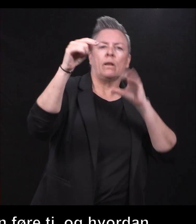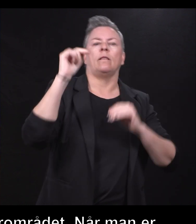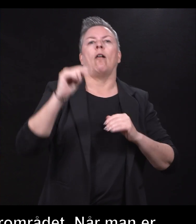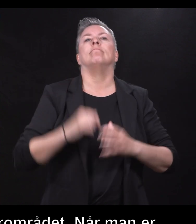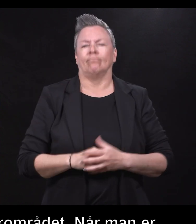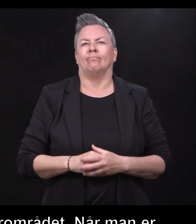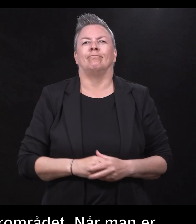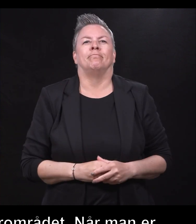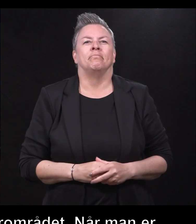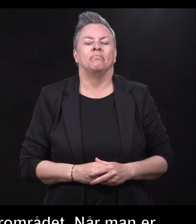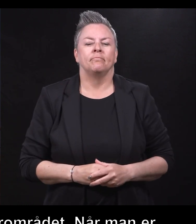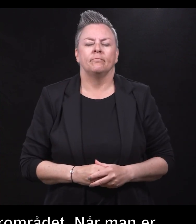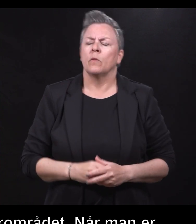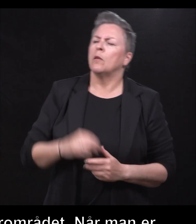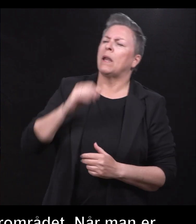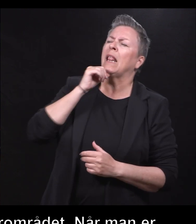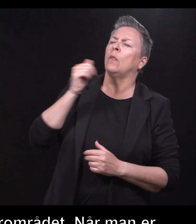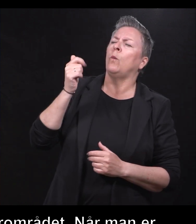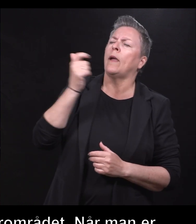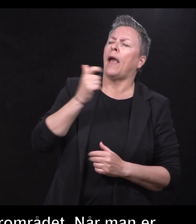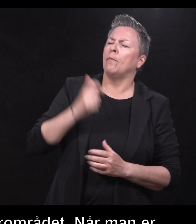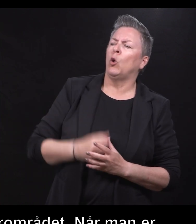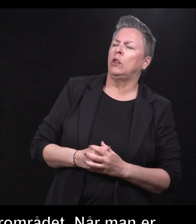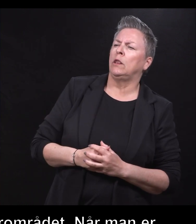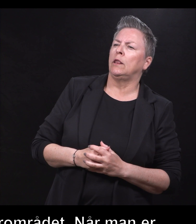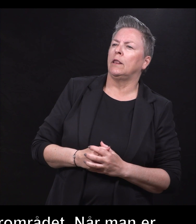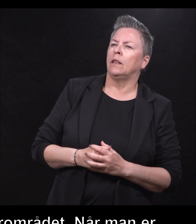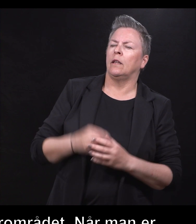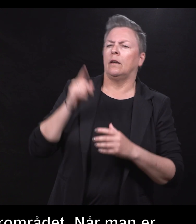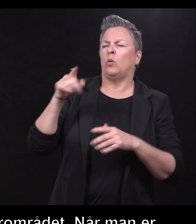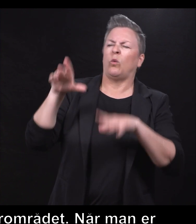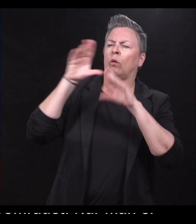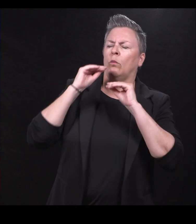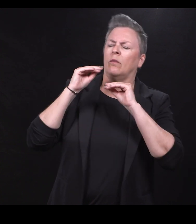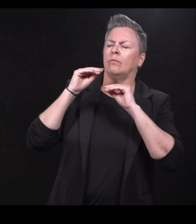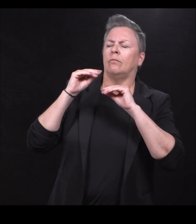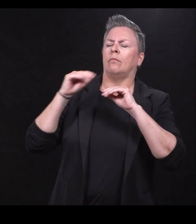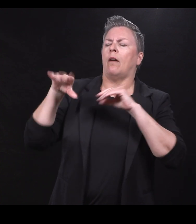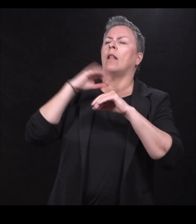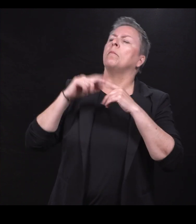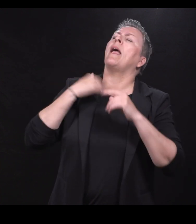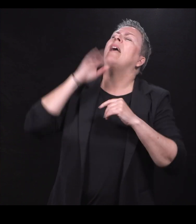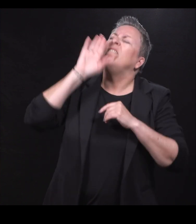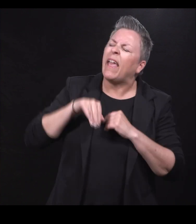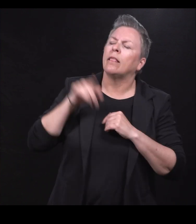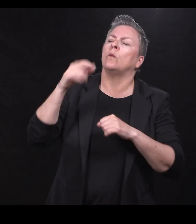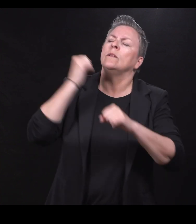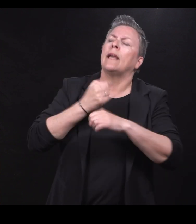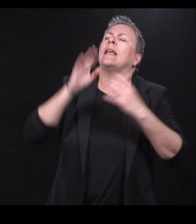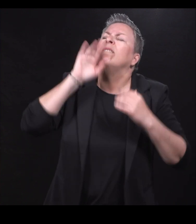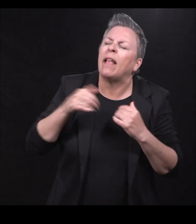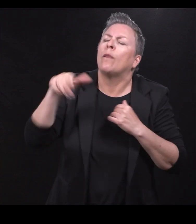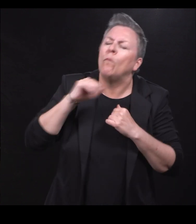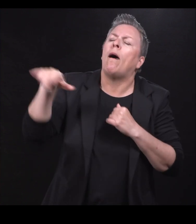Bra. Thor Hjermund, du har jo ikke fått med deg alt, men jeg vet at du helt sikkert ikke vet om alle